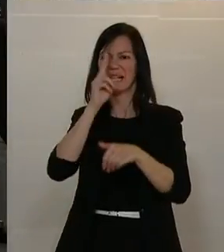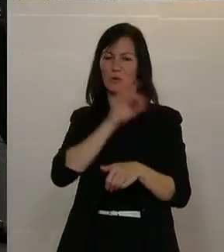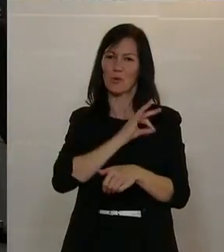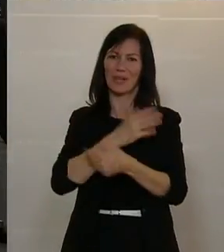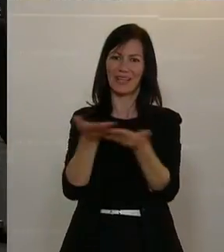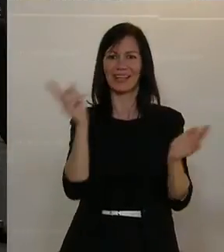Kühlberger, ÖVP.